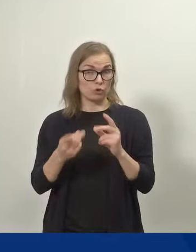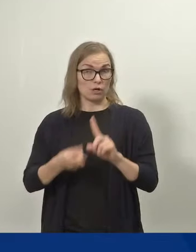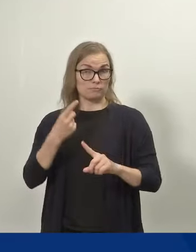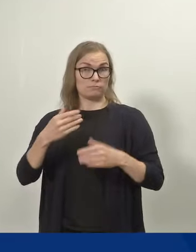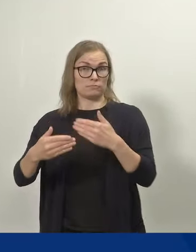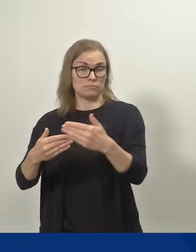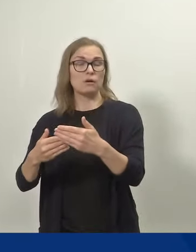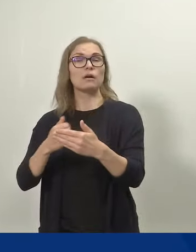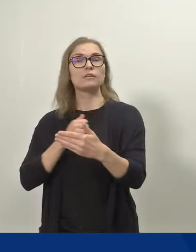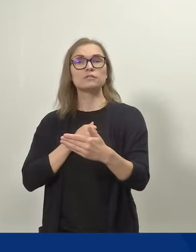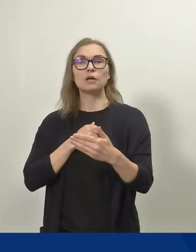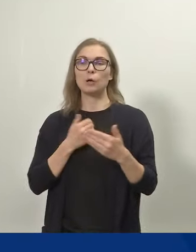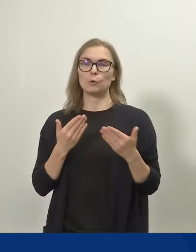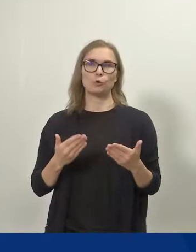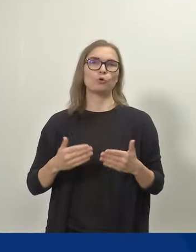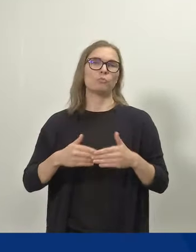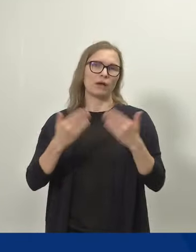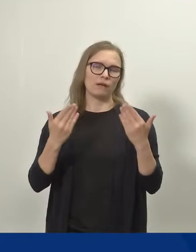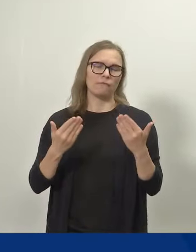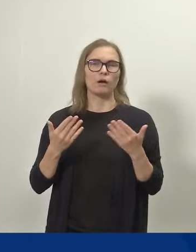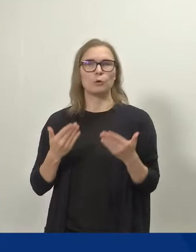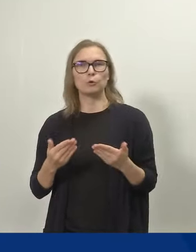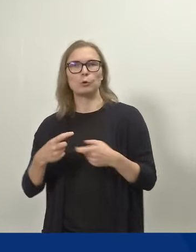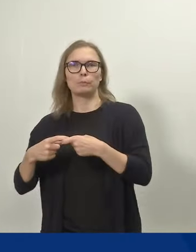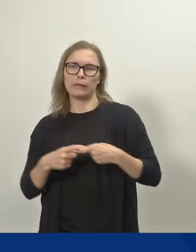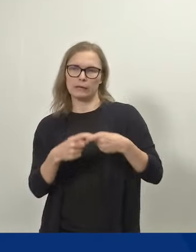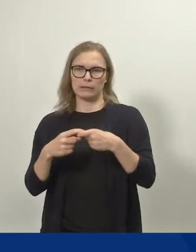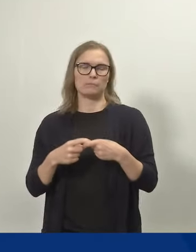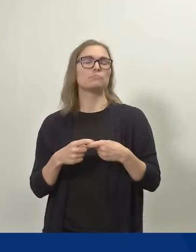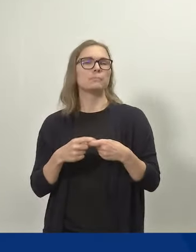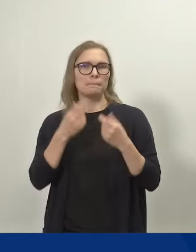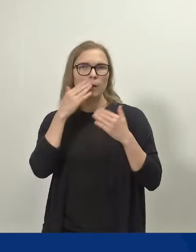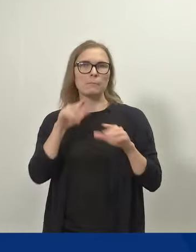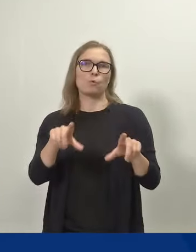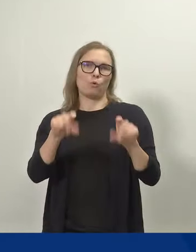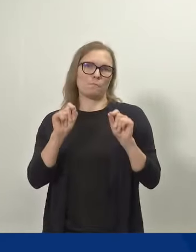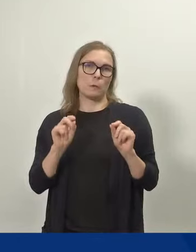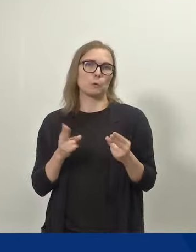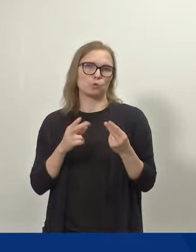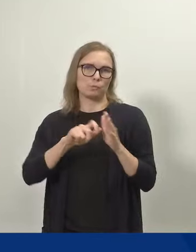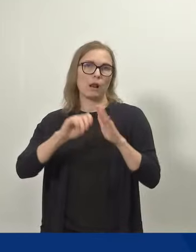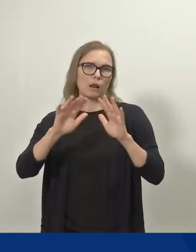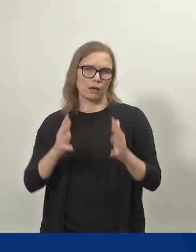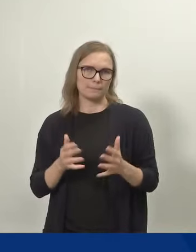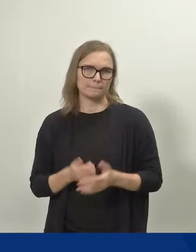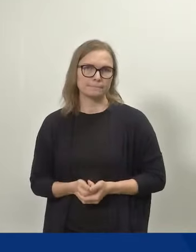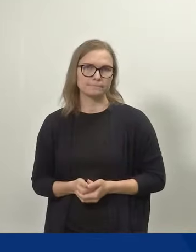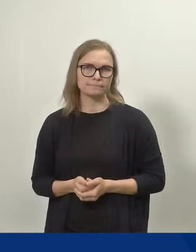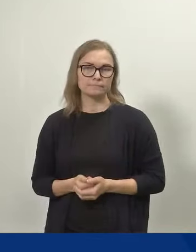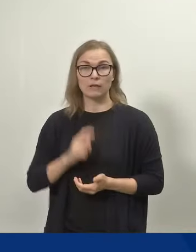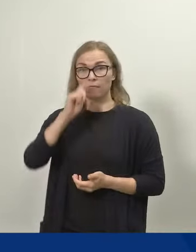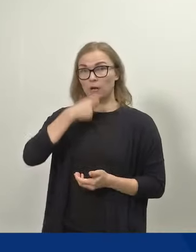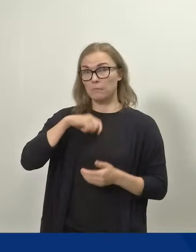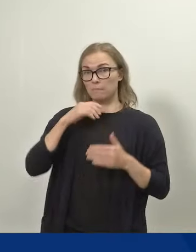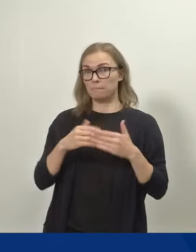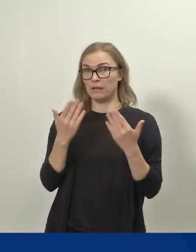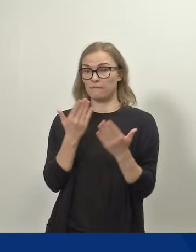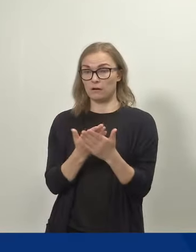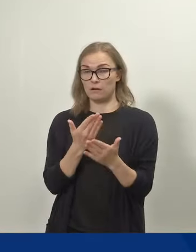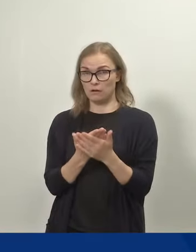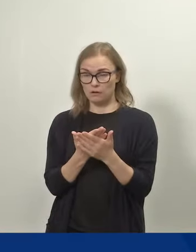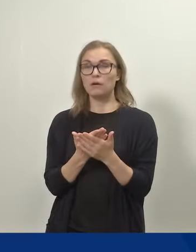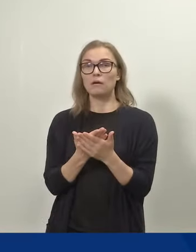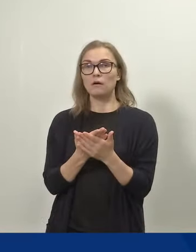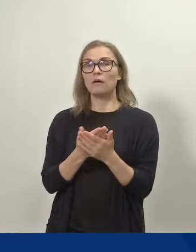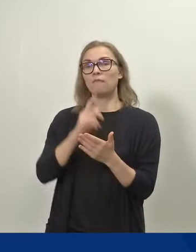nykyperheet ja nykyarki huomioimaan malliin. Kokonaisuudessaan vanhempainpäivärahan lukumäärä